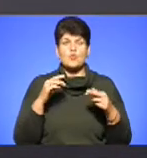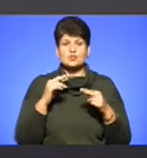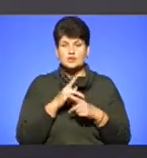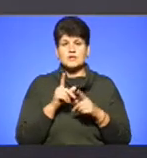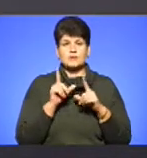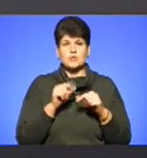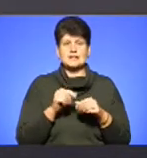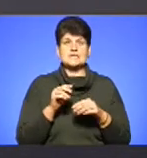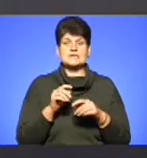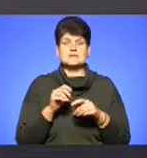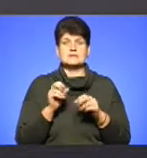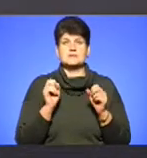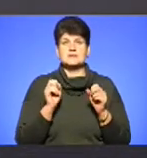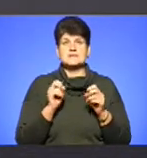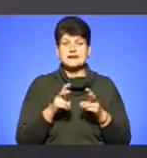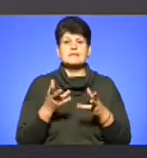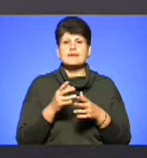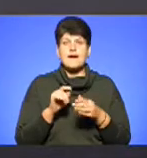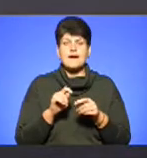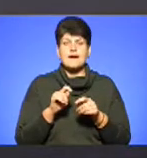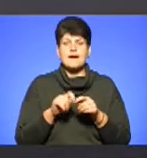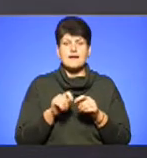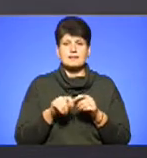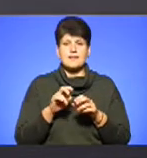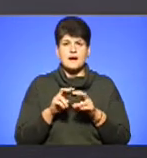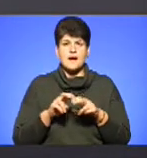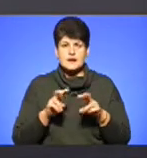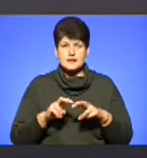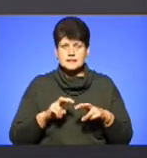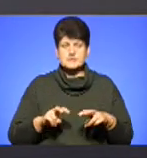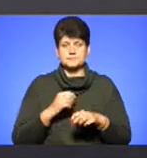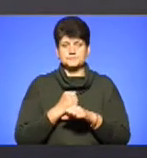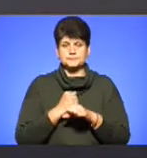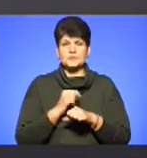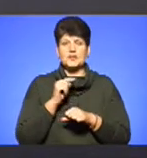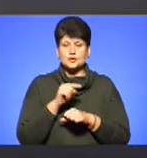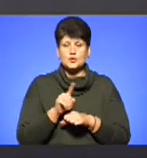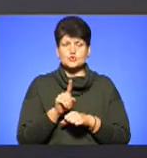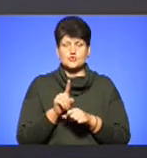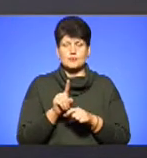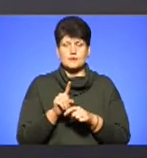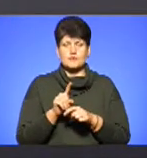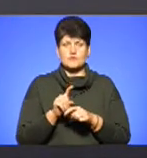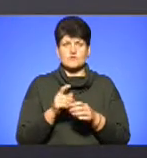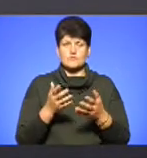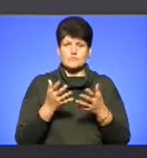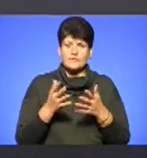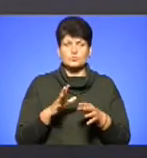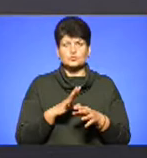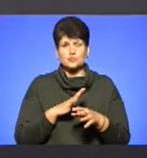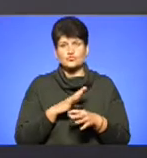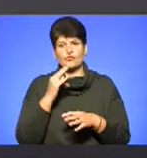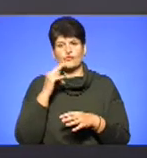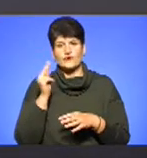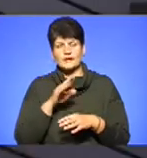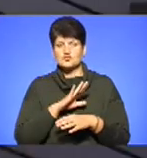які результати, які аналізи, так, які лабораторні дослідження брали для того, щоб потім проаналізувати, чи таки був винен, чи